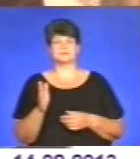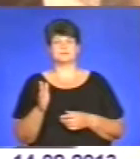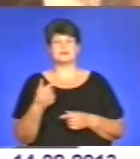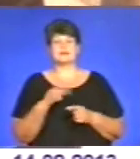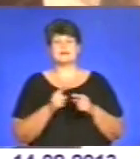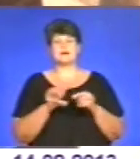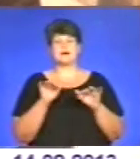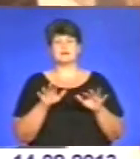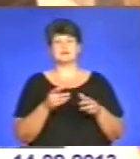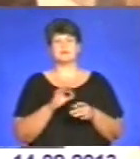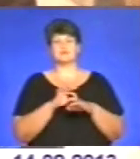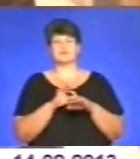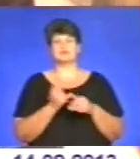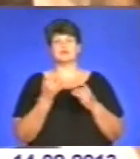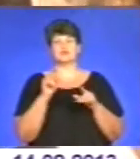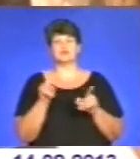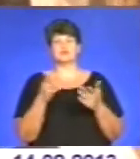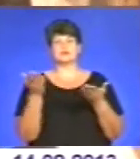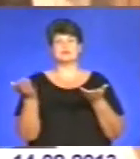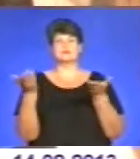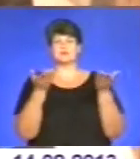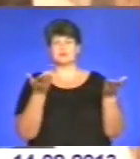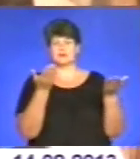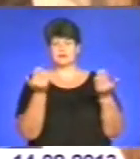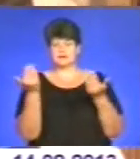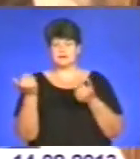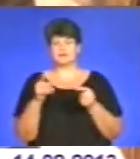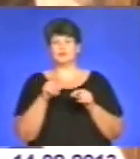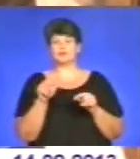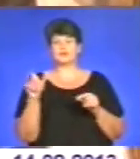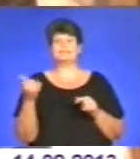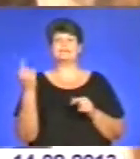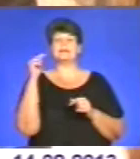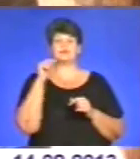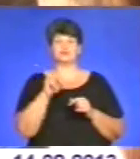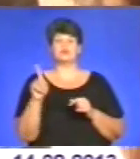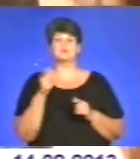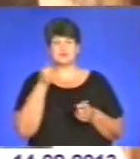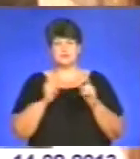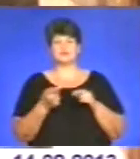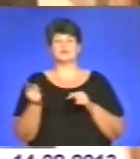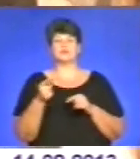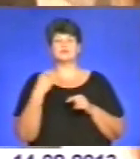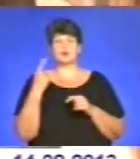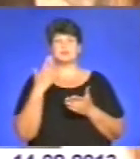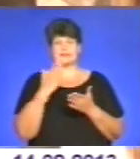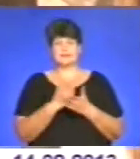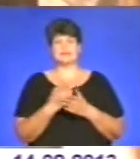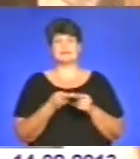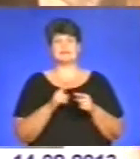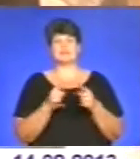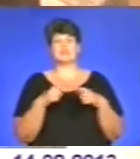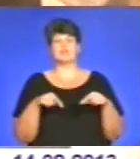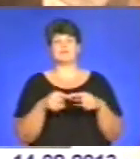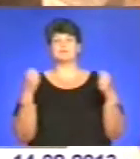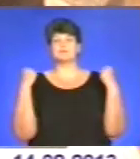акція проходить для того, щоб закликати людей до того, що дійсно в Тернопільській області є такий вид спорту,